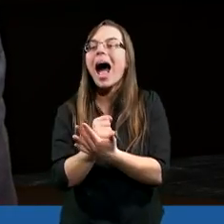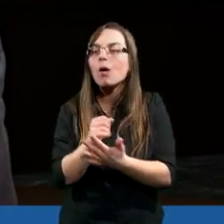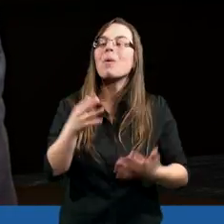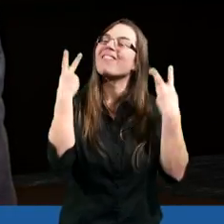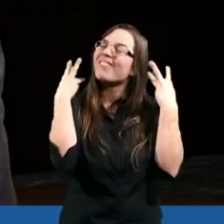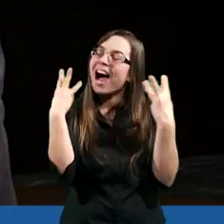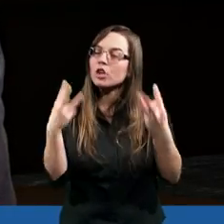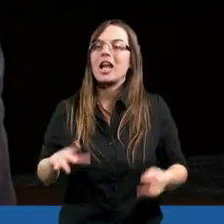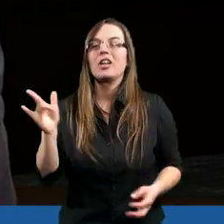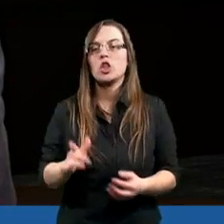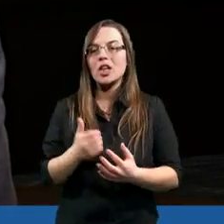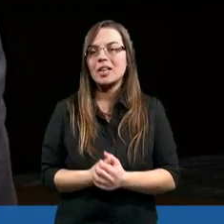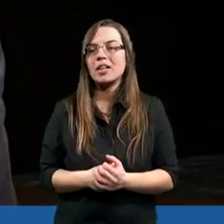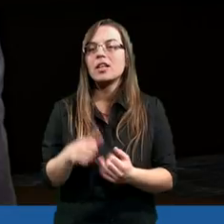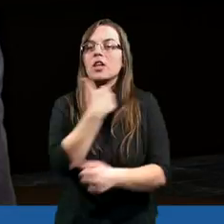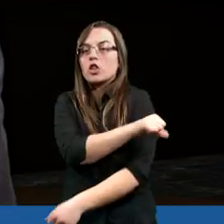ważniejszy.